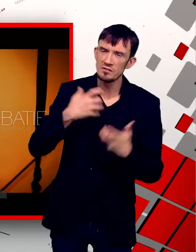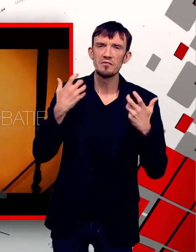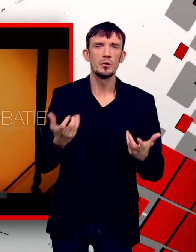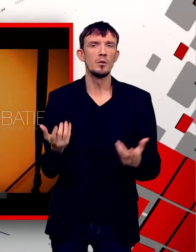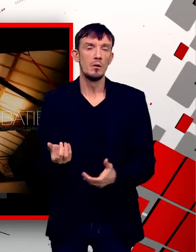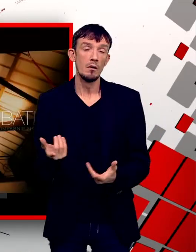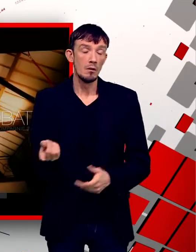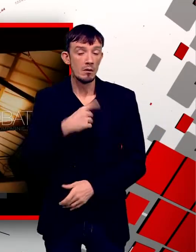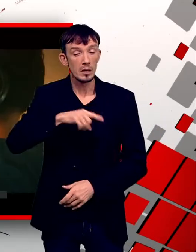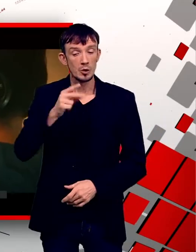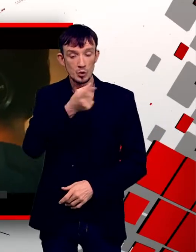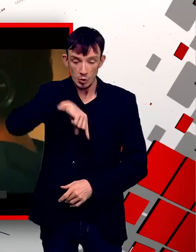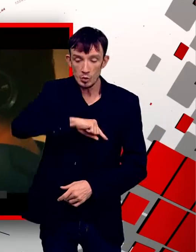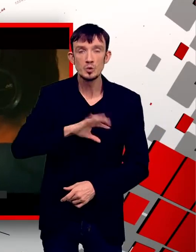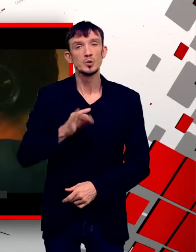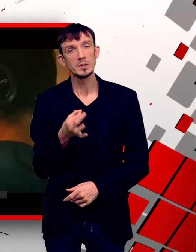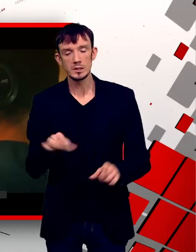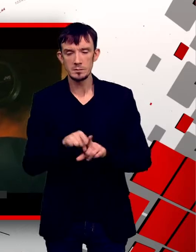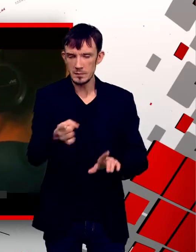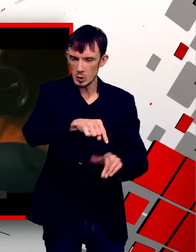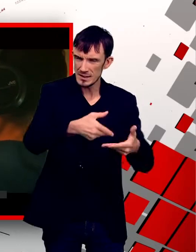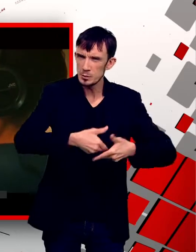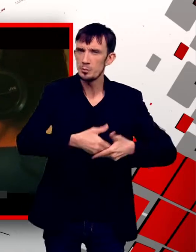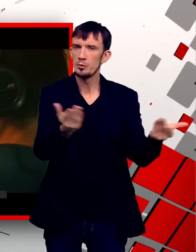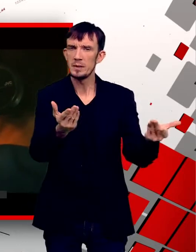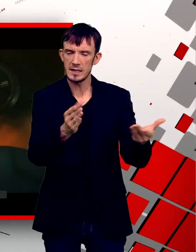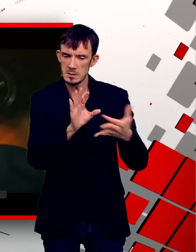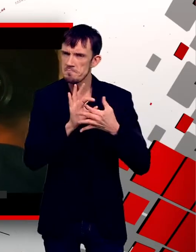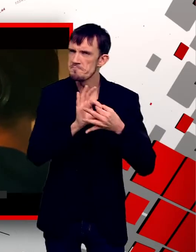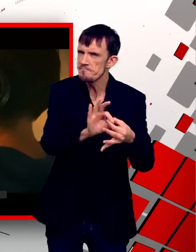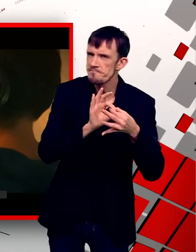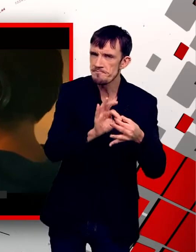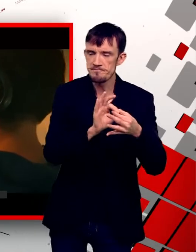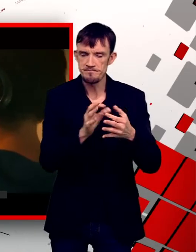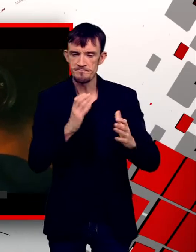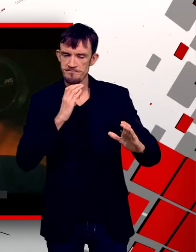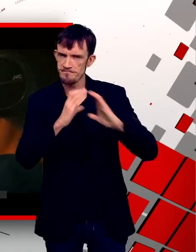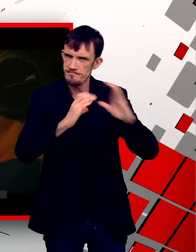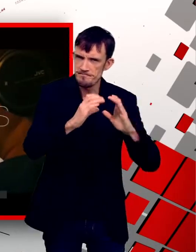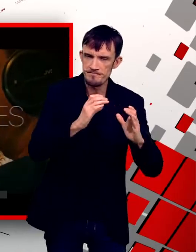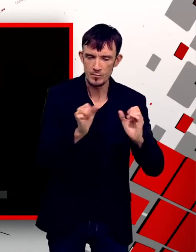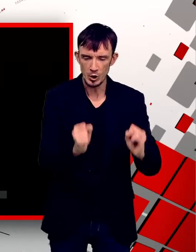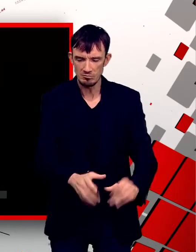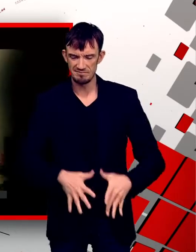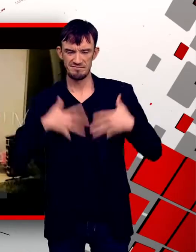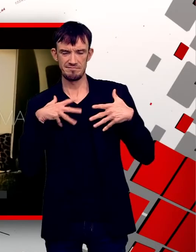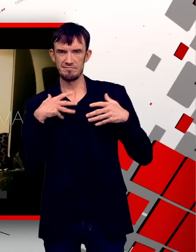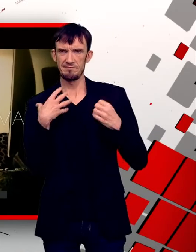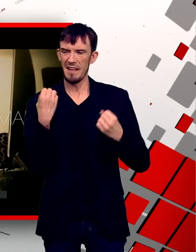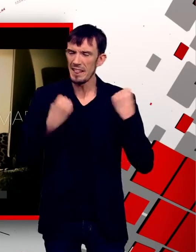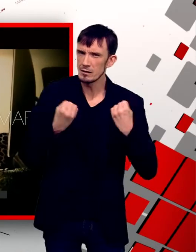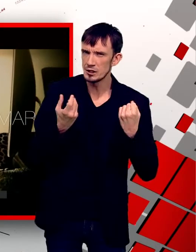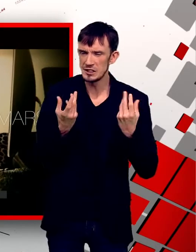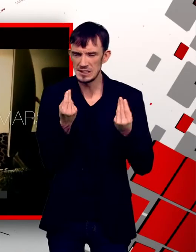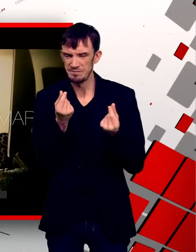artistes, mais parce qu'il y a aussi cette relation, ce besoin de communiquer avec les gens et c'est cette vibration que tout le monde a besoin de ressentir